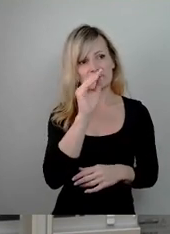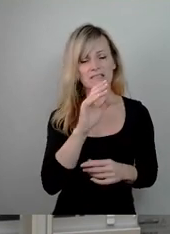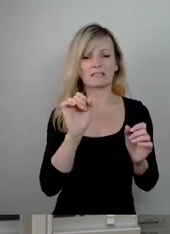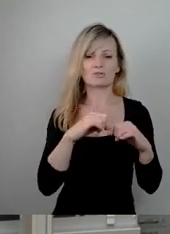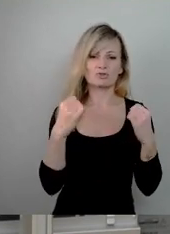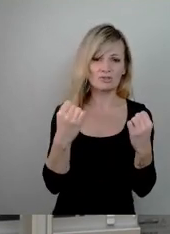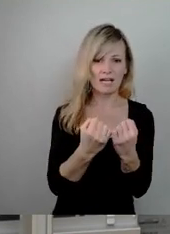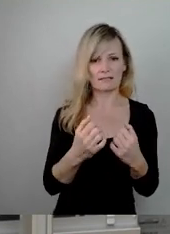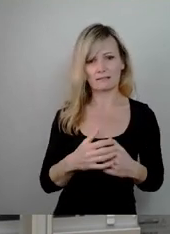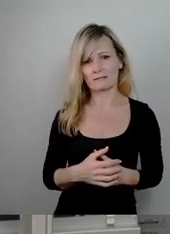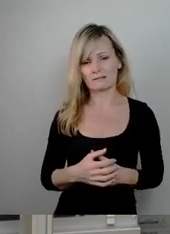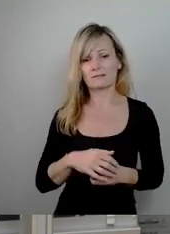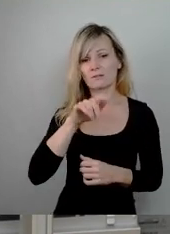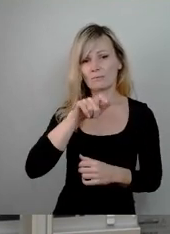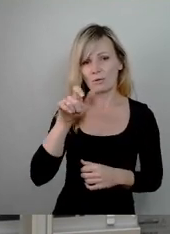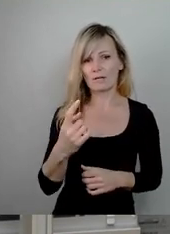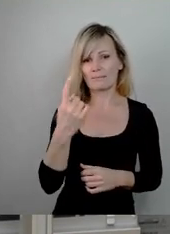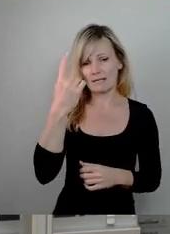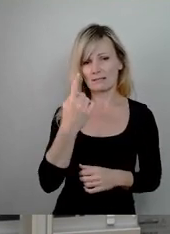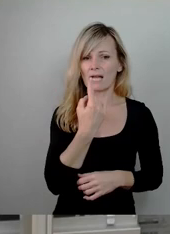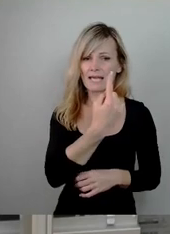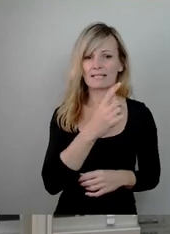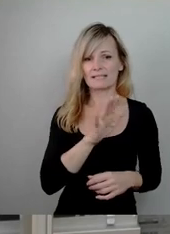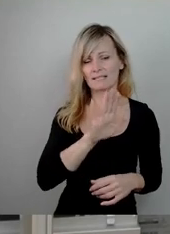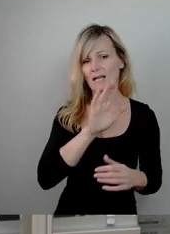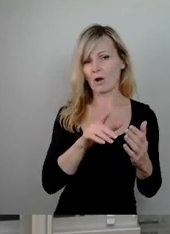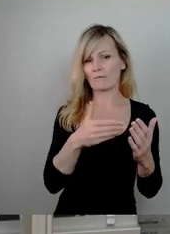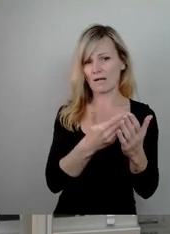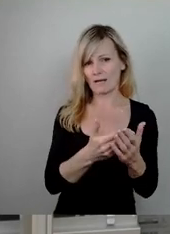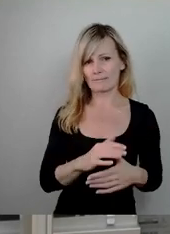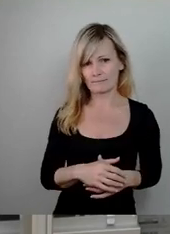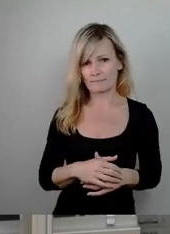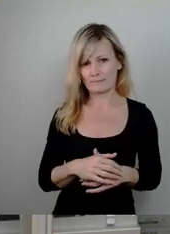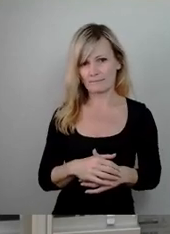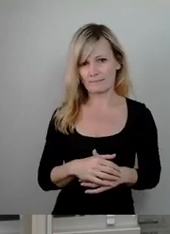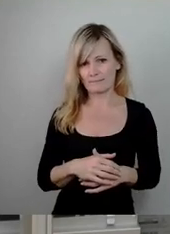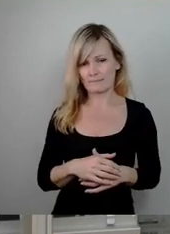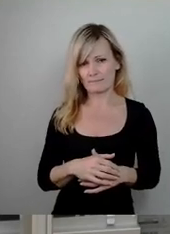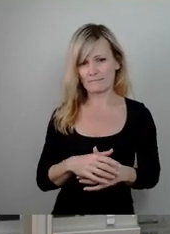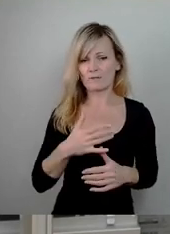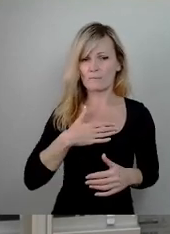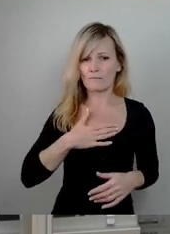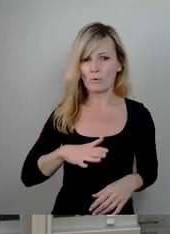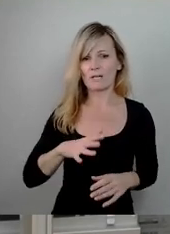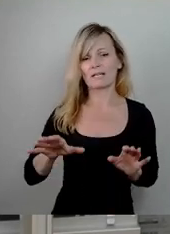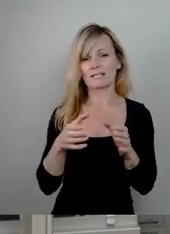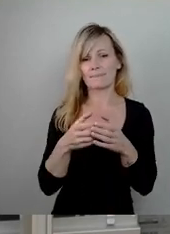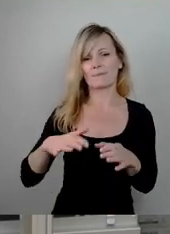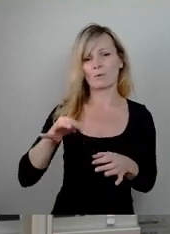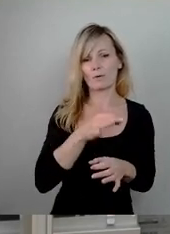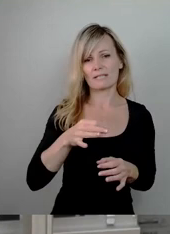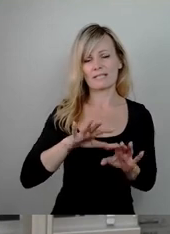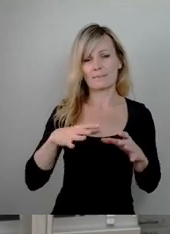Der Bürgermeister hat seine höchst eigenen Aufgaben zum Wohl der gesamten örtlichen Gemeinschaft. Ich danke für Ihre Aufmerksamkeit.